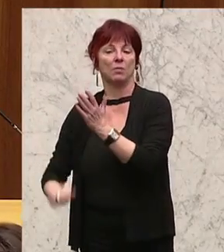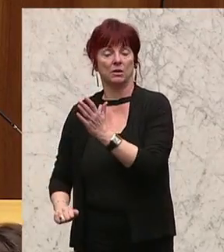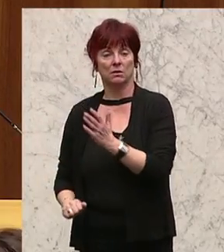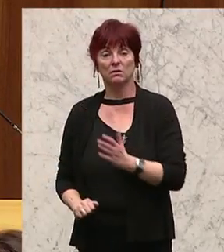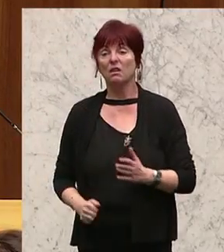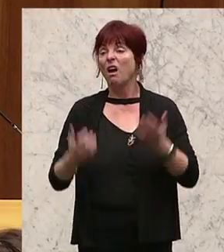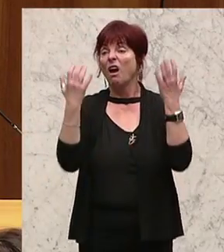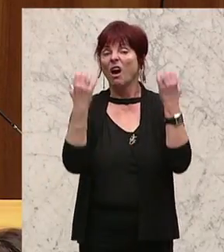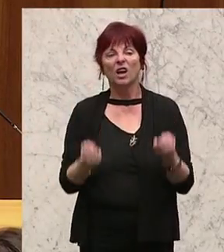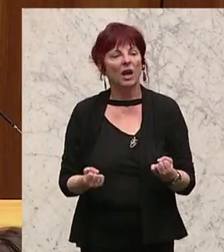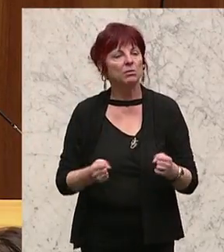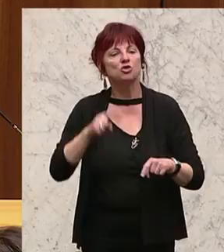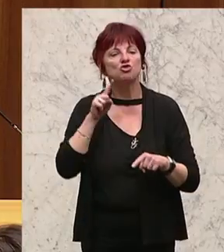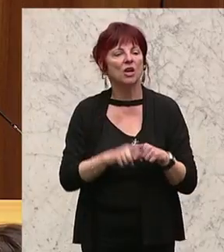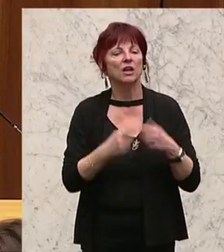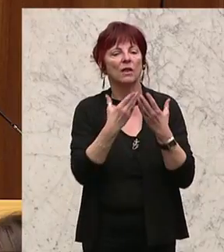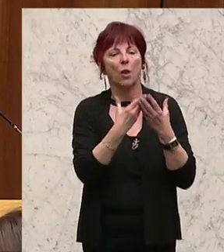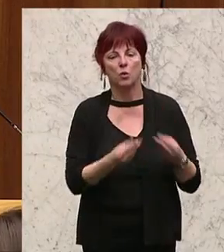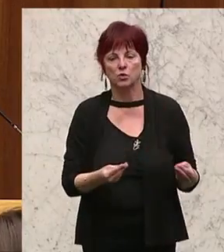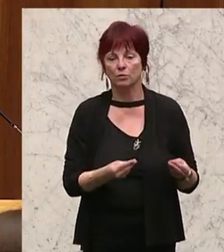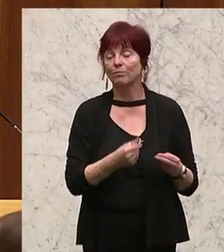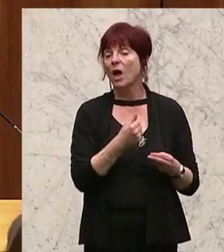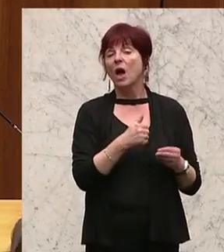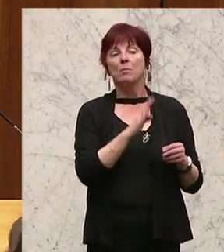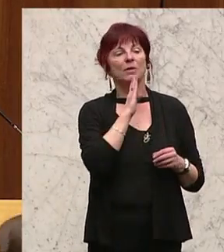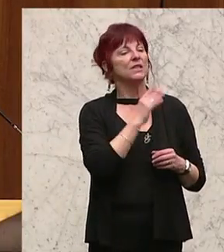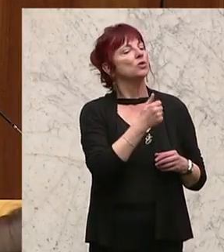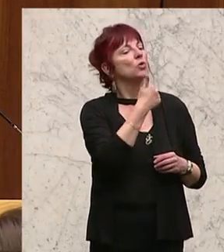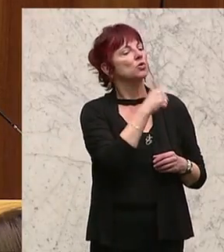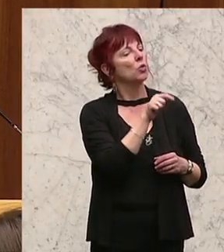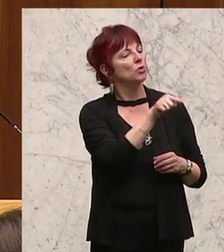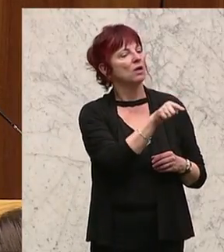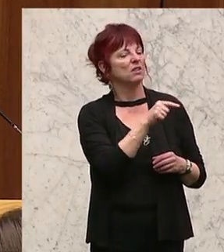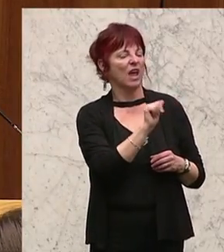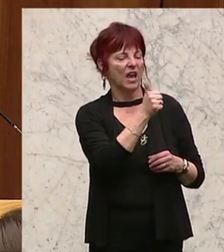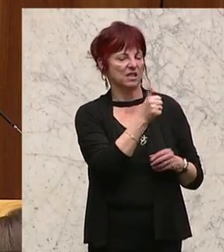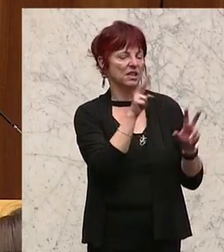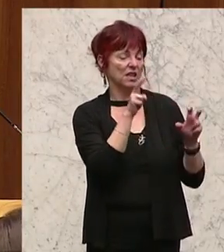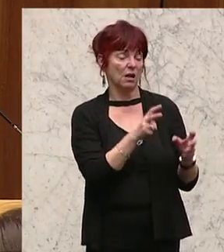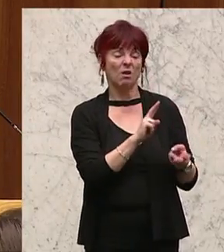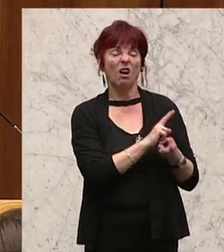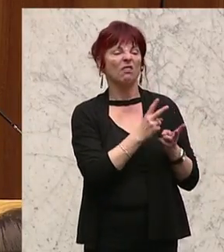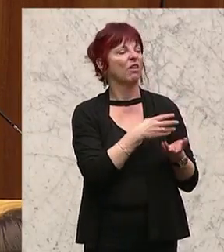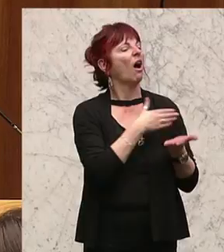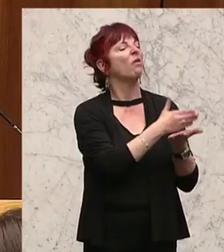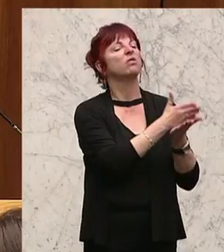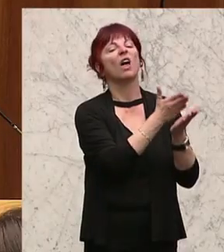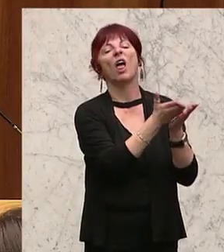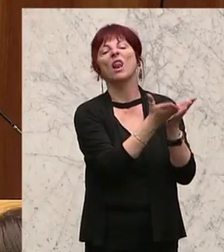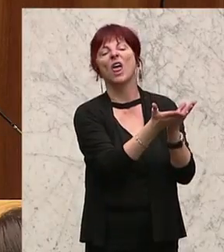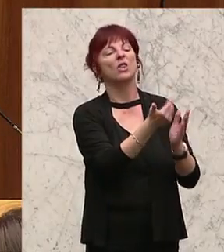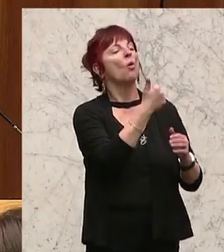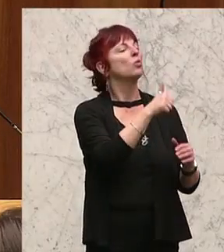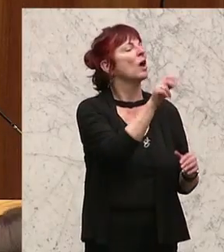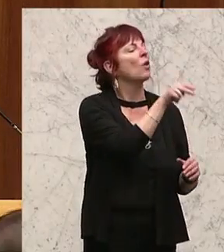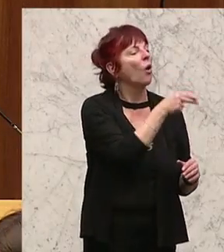Lösung. Dieser Pensionshunderter, zu dem möchte ich als erstes kommen, das ist eine Geldverteilungsaktion nach dem Gießkannenprinzip, die niemandem